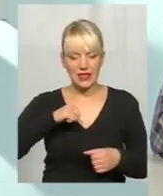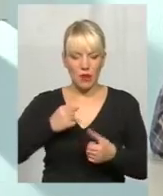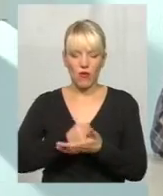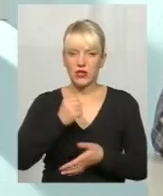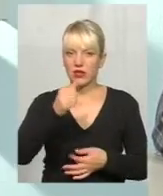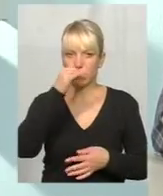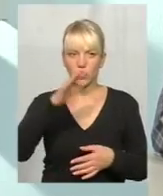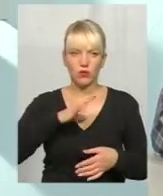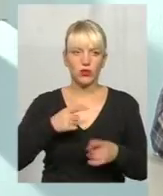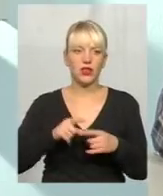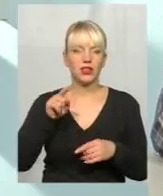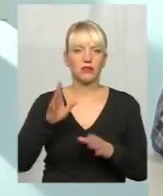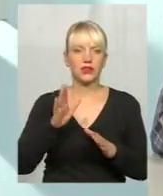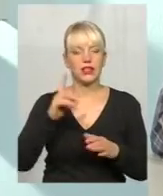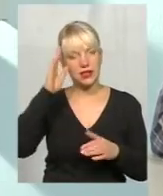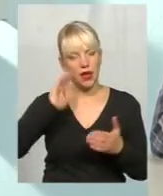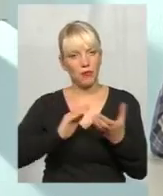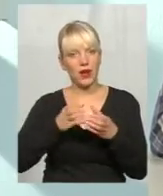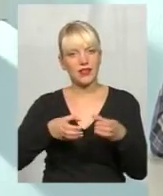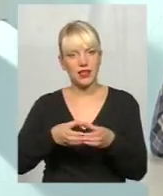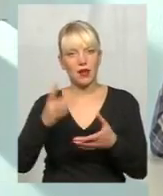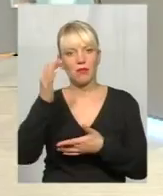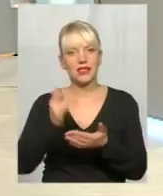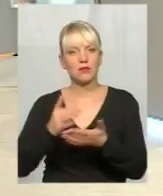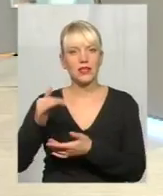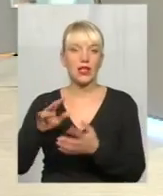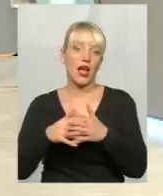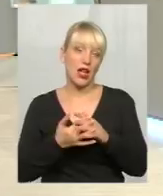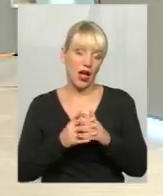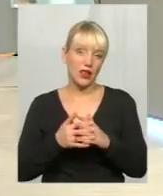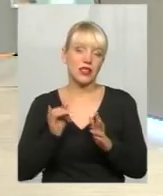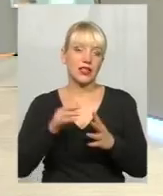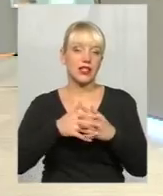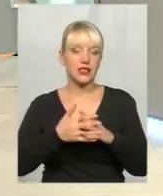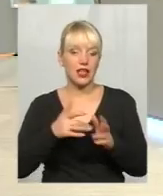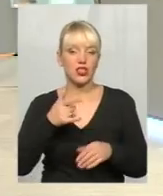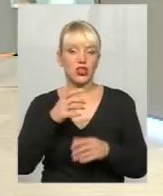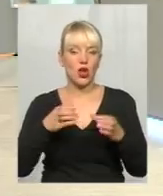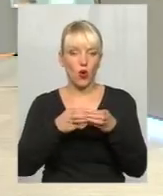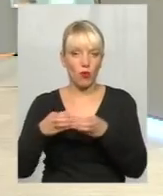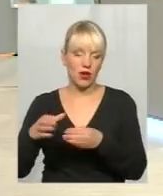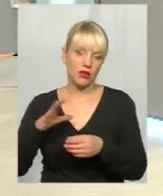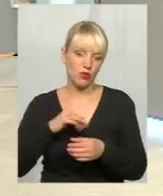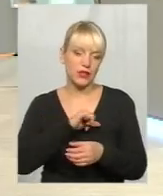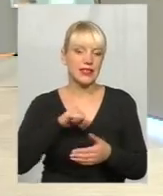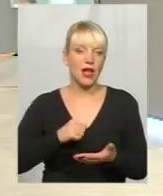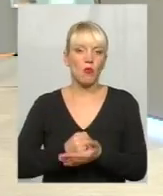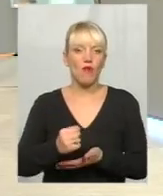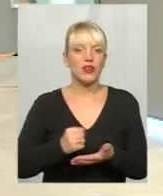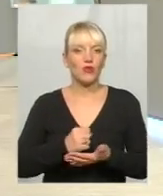за партійними списками. А на сільських і селищних громадах були самовисуванців-депутати, але